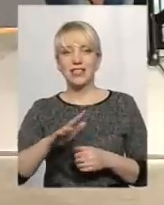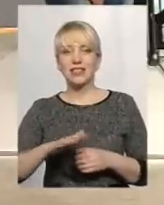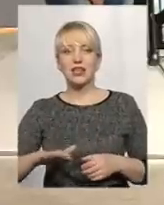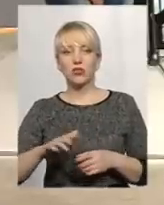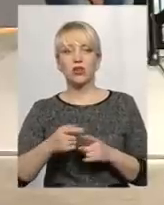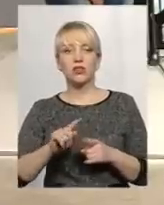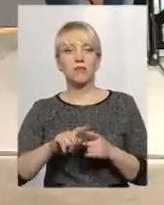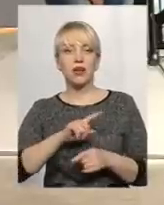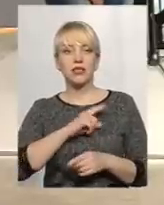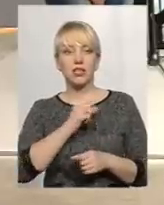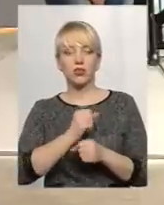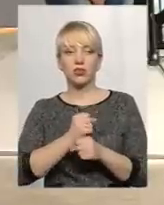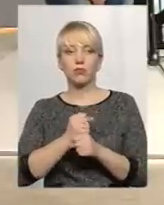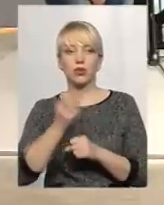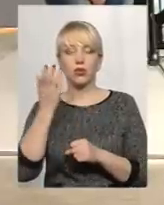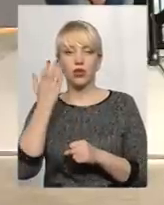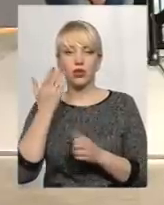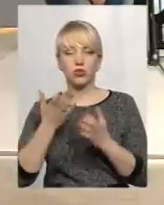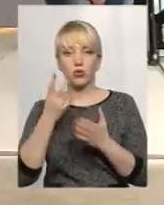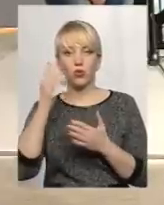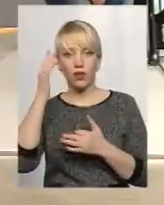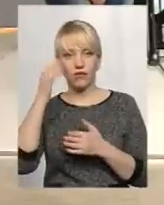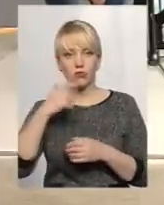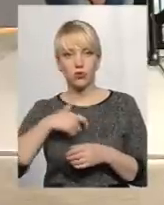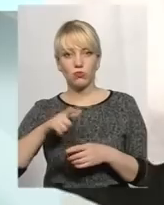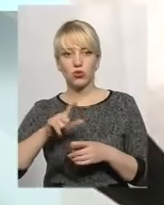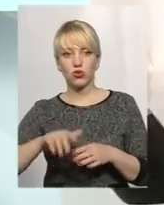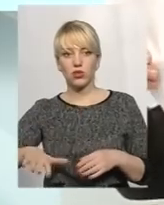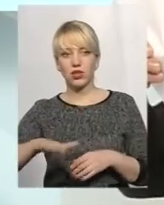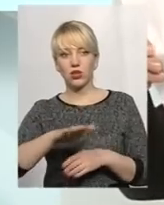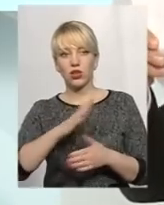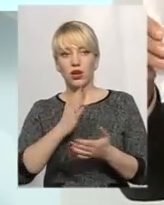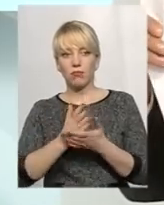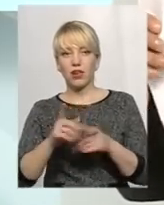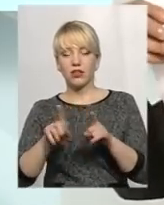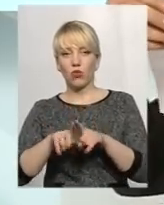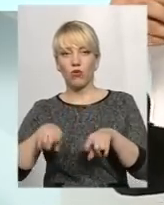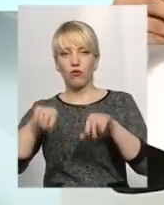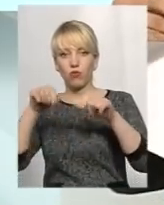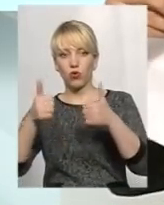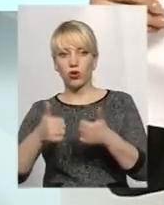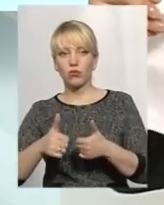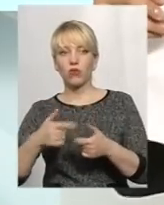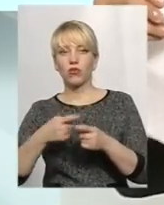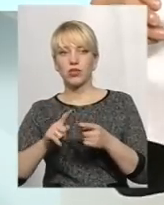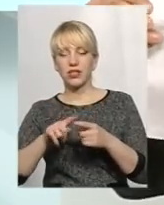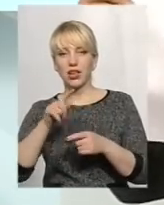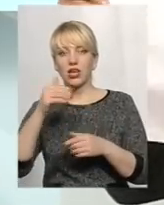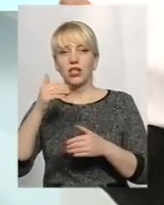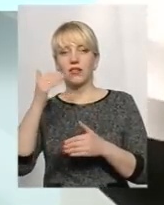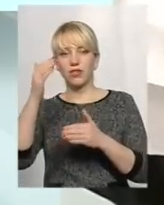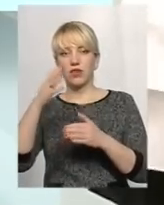зроблено. Коли, якщо уявімо собі, що територія, певно, має виступу форму, оця частинка території